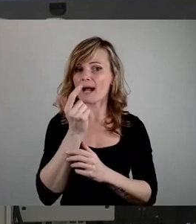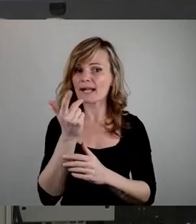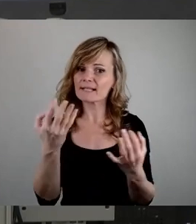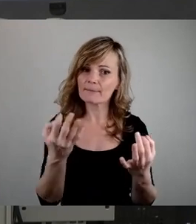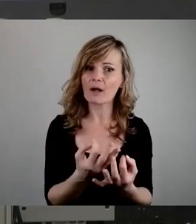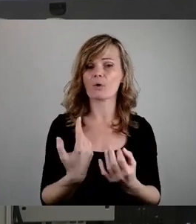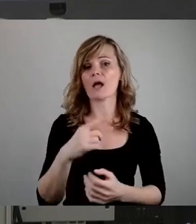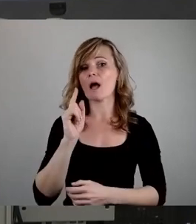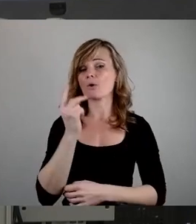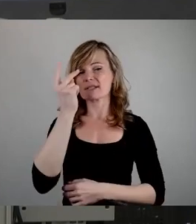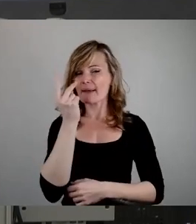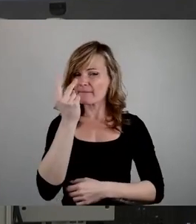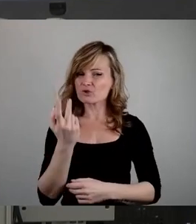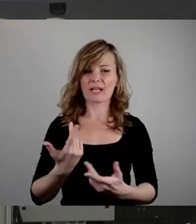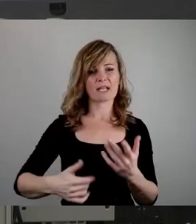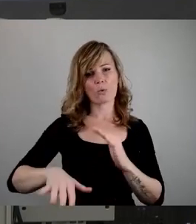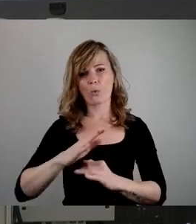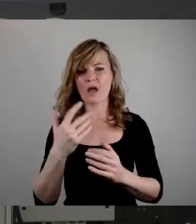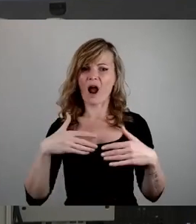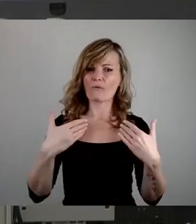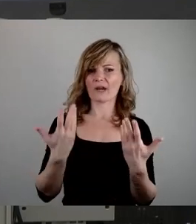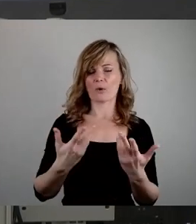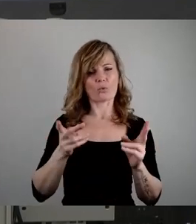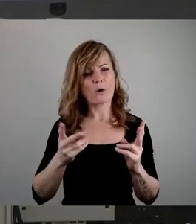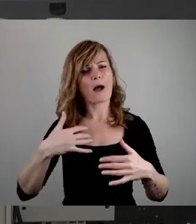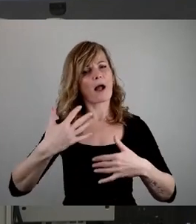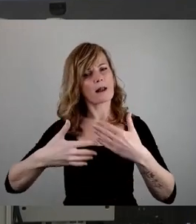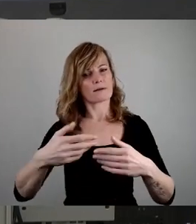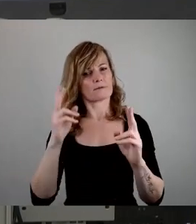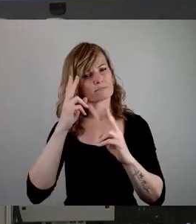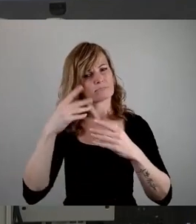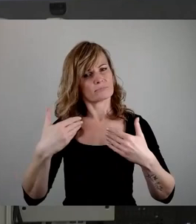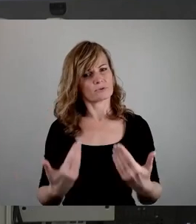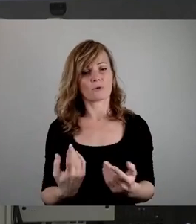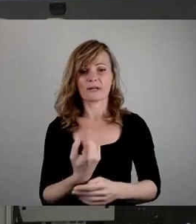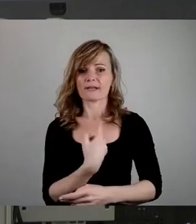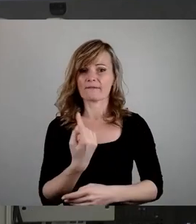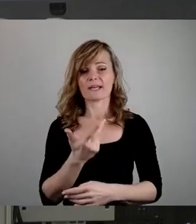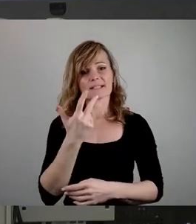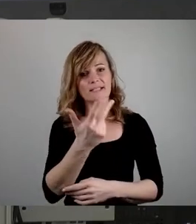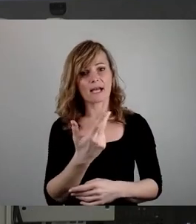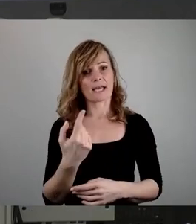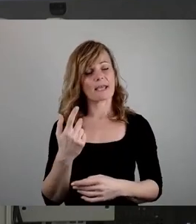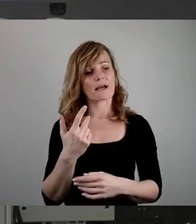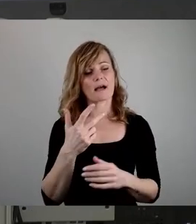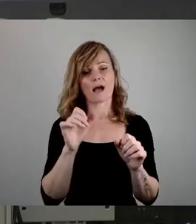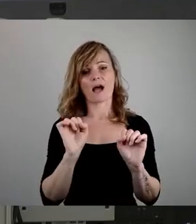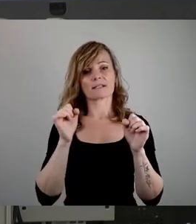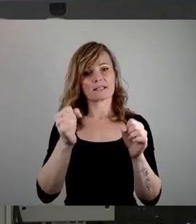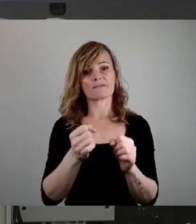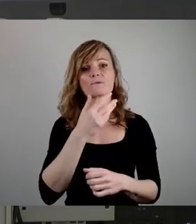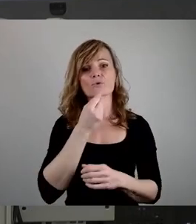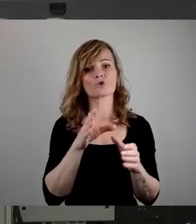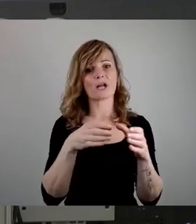selbstverständlich und ganz unaufgeregt. Dabei stehen wir an der Seite der drei aktiven jüdischen Gemeinden hier in Dresden, die zeigen,